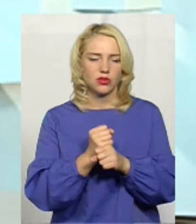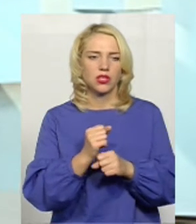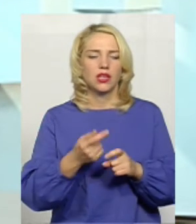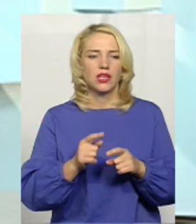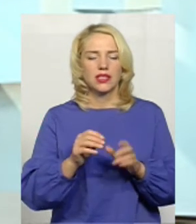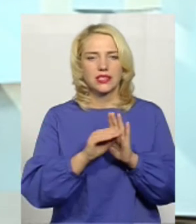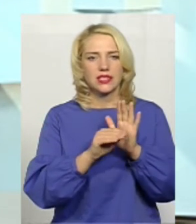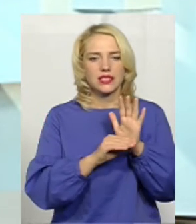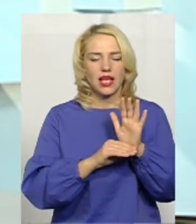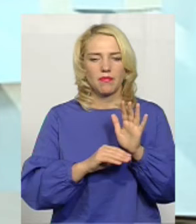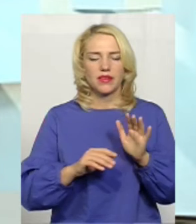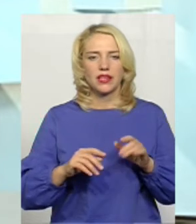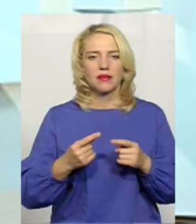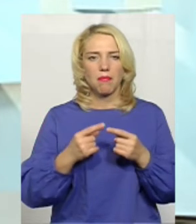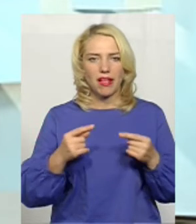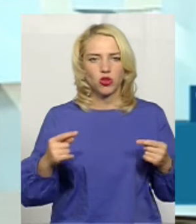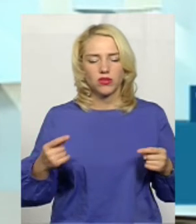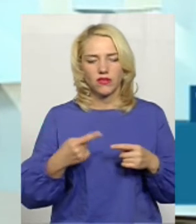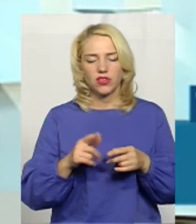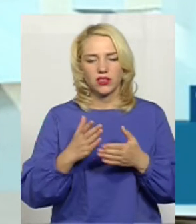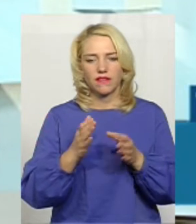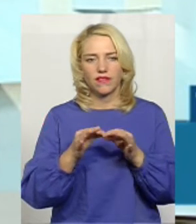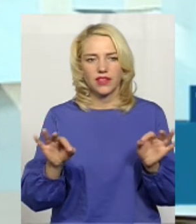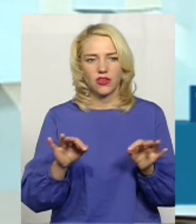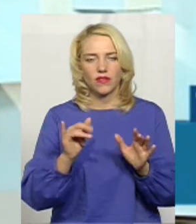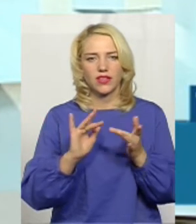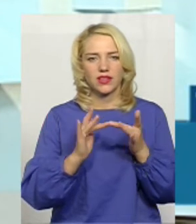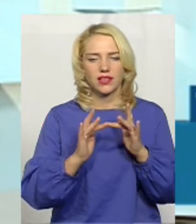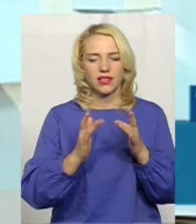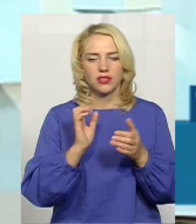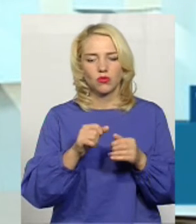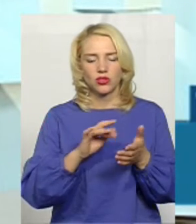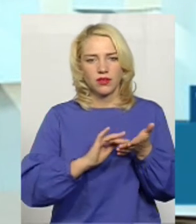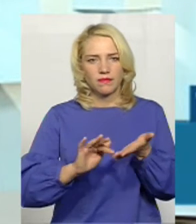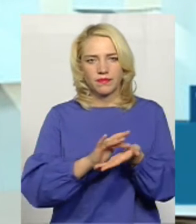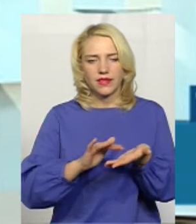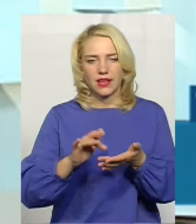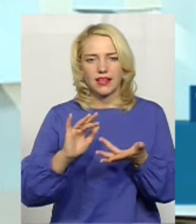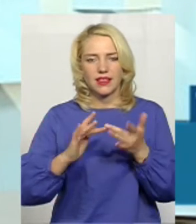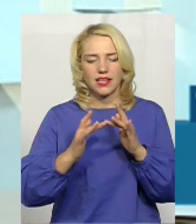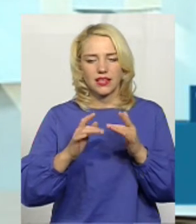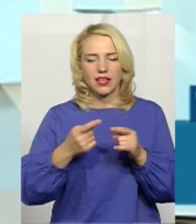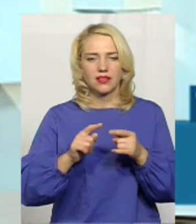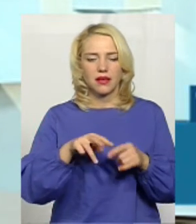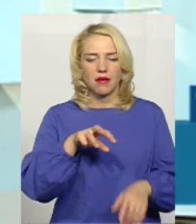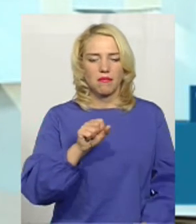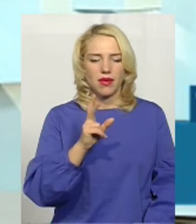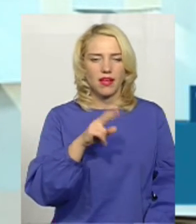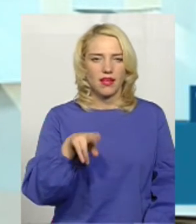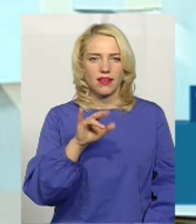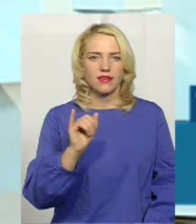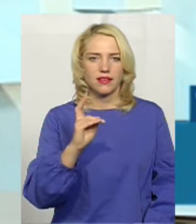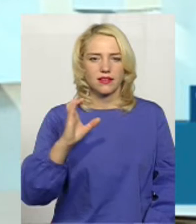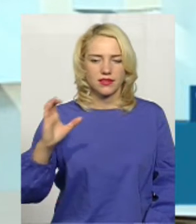Medics. Вона є вільно в інтернеті, можна набрати саме Medics, можна ознайомитися з усіма